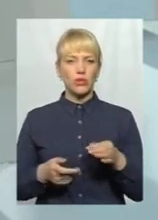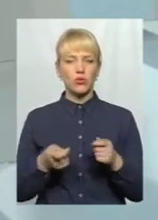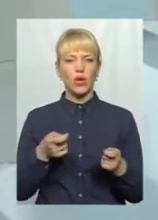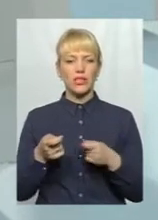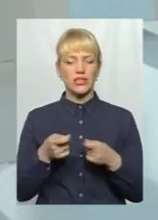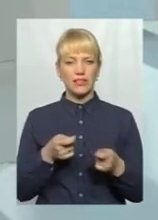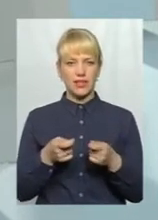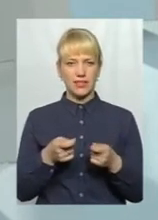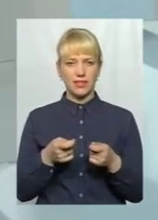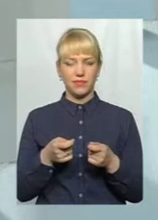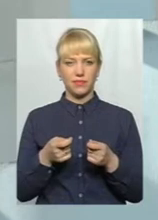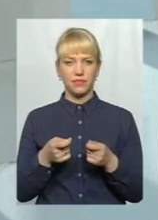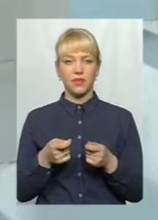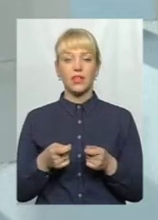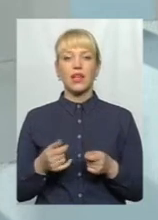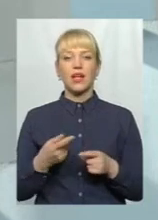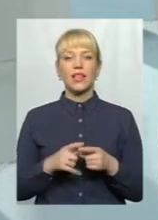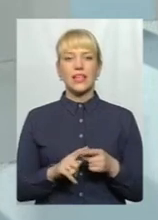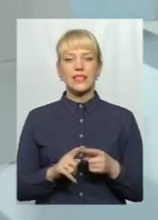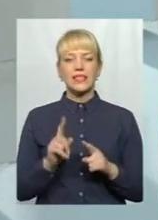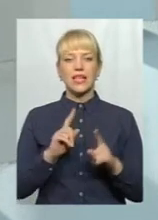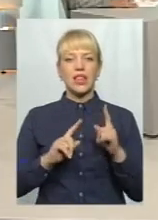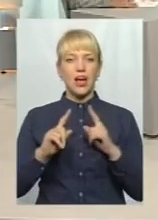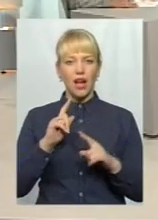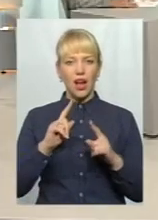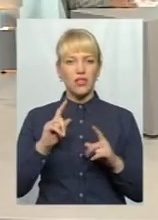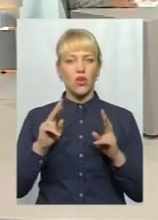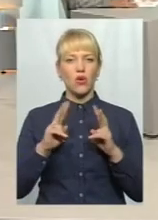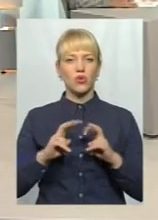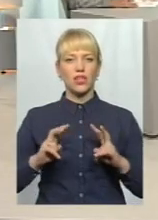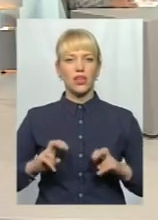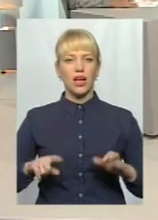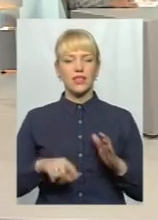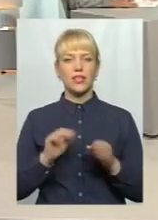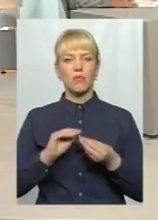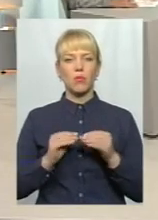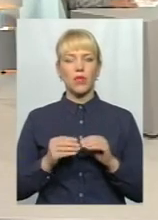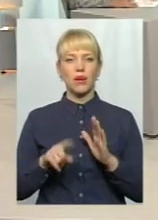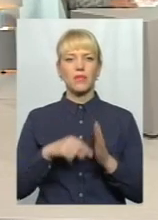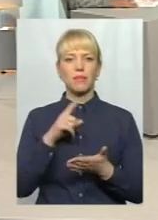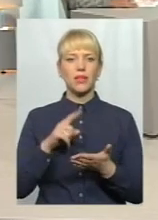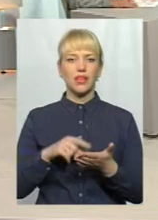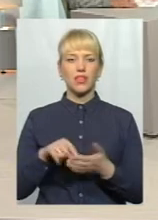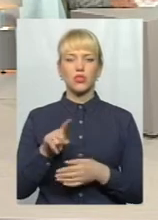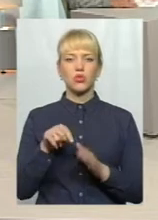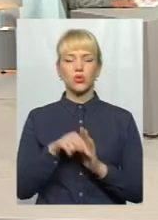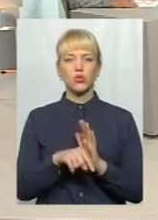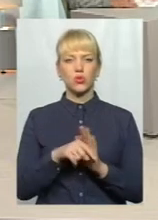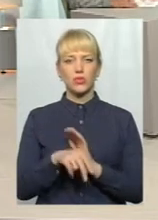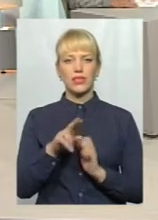підрозділів. На цій нараді розглядалися проблемні питання, що стосується Дністровського водосховища,